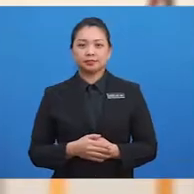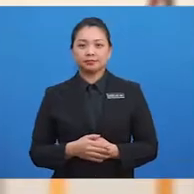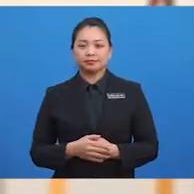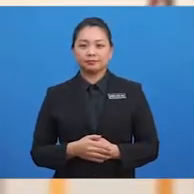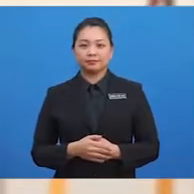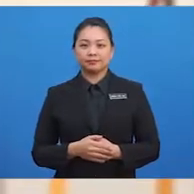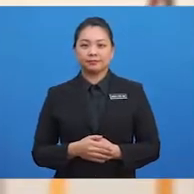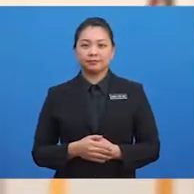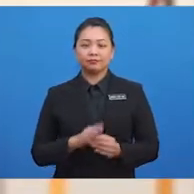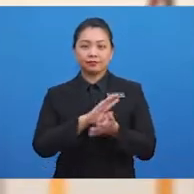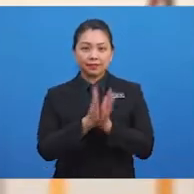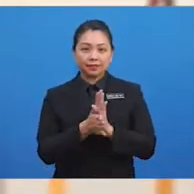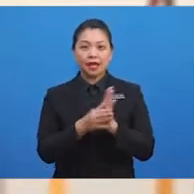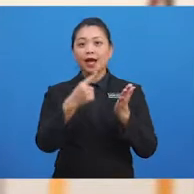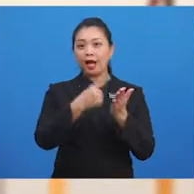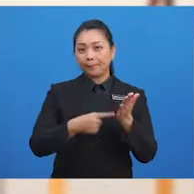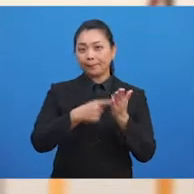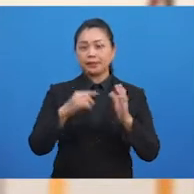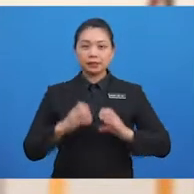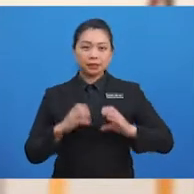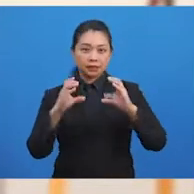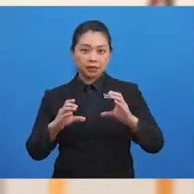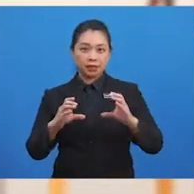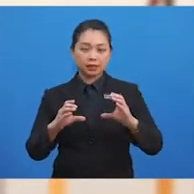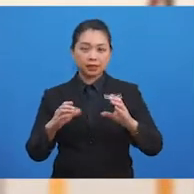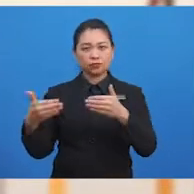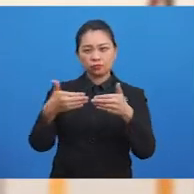Maka, apakah cara seterusnya?